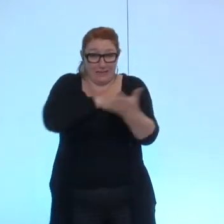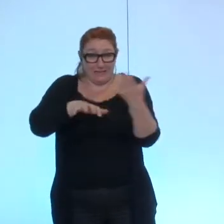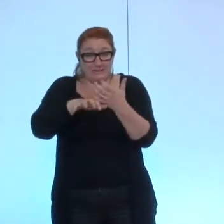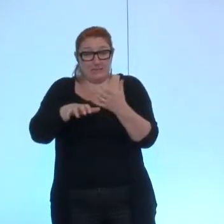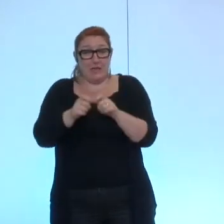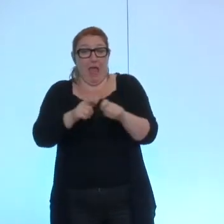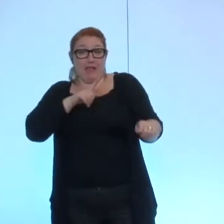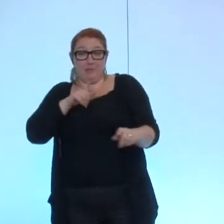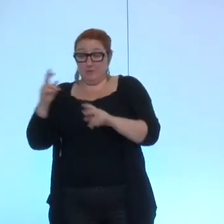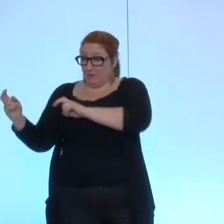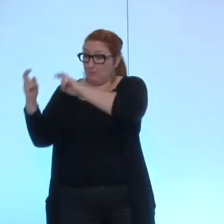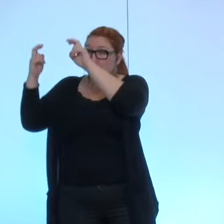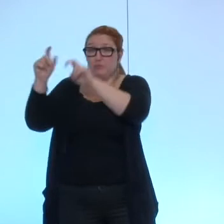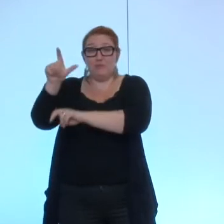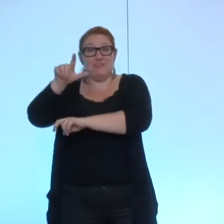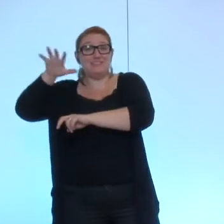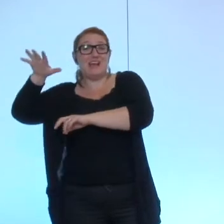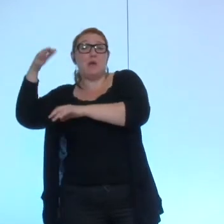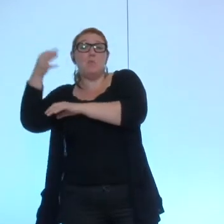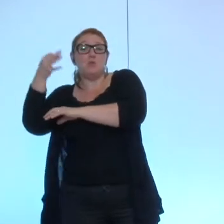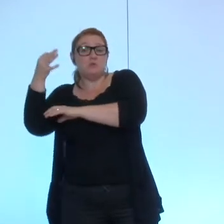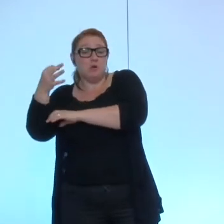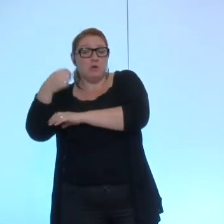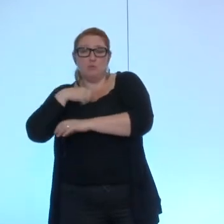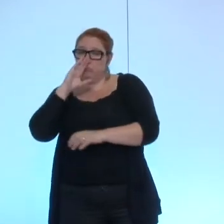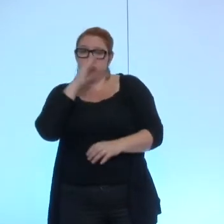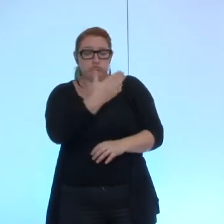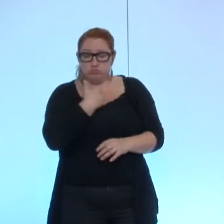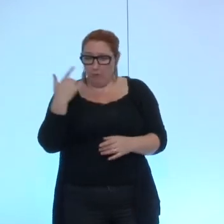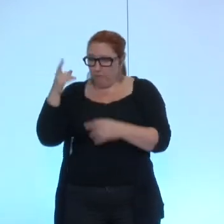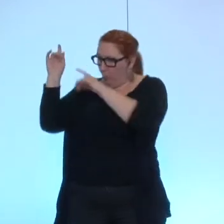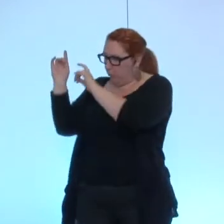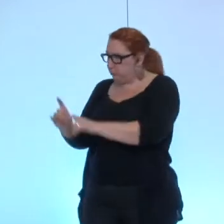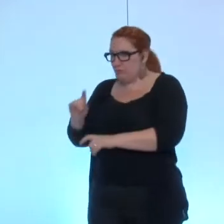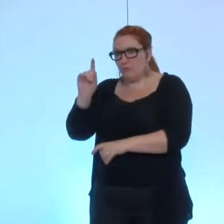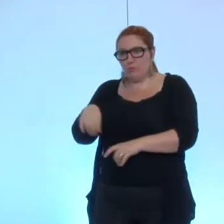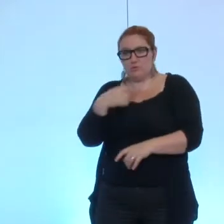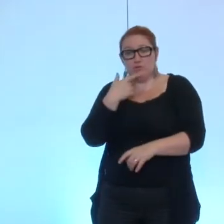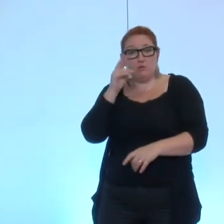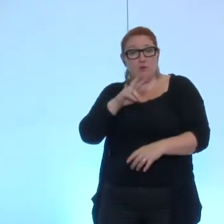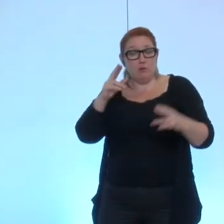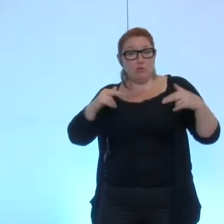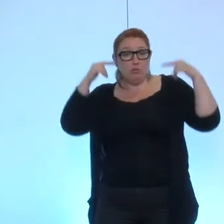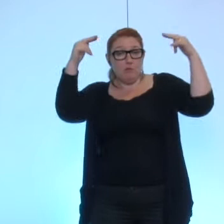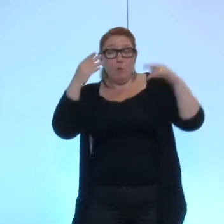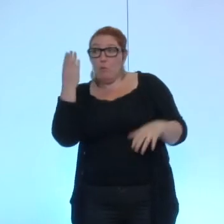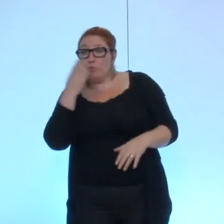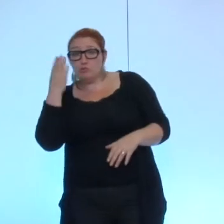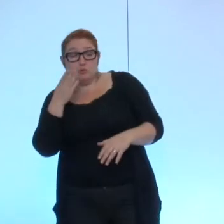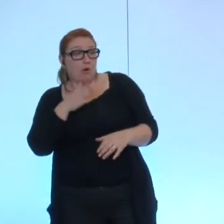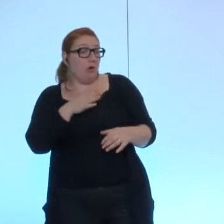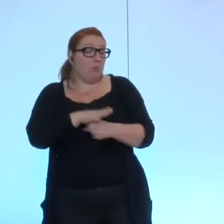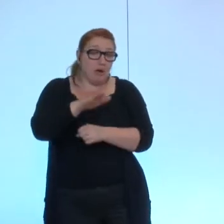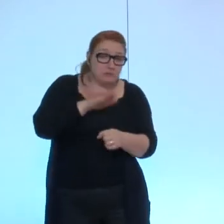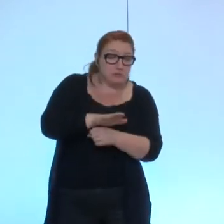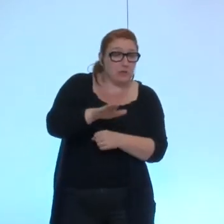nous sommes revenus sous cette hausse et cela ne dit rien du niveau supposé nécessaire suffisant insuffisant